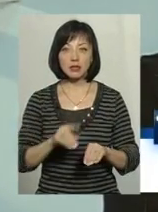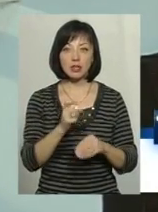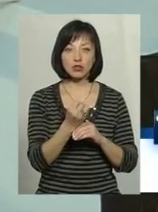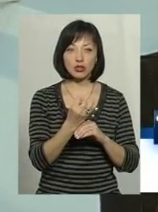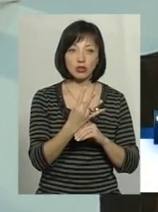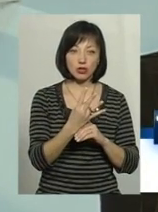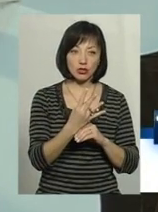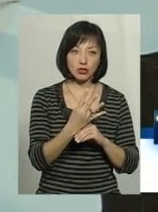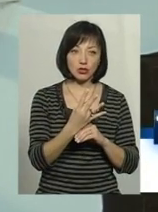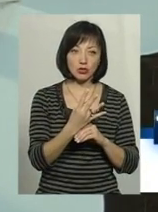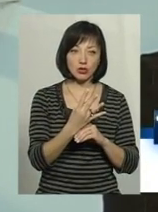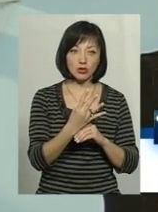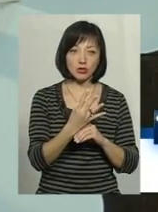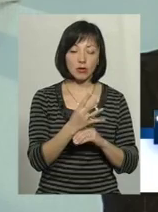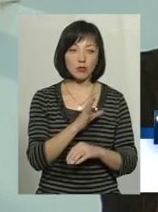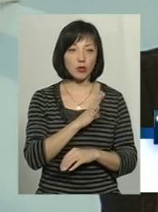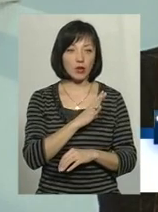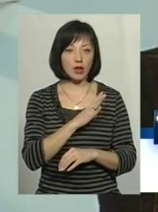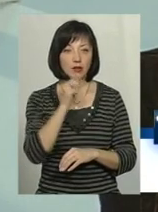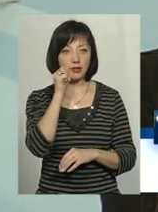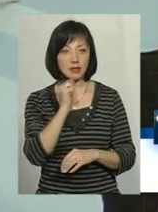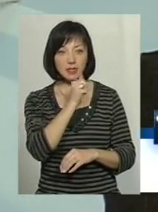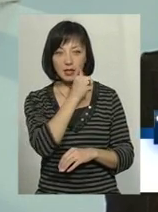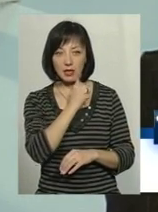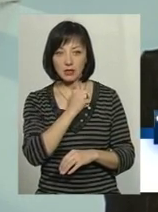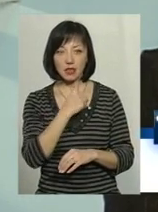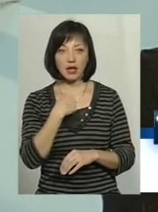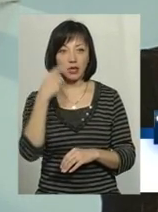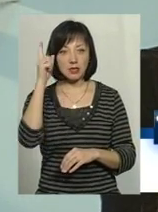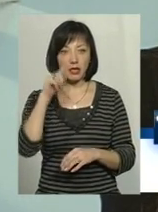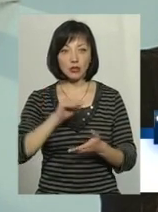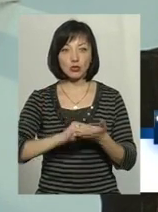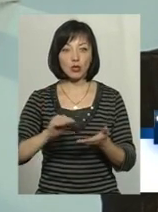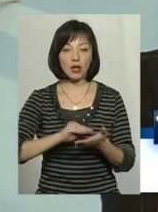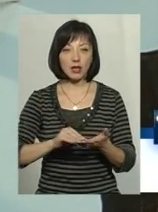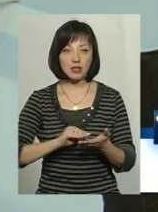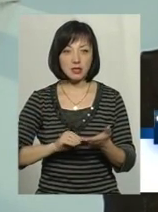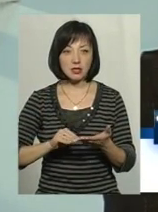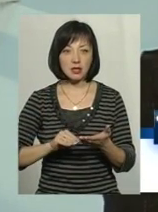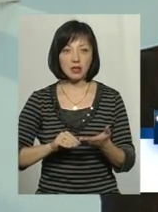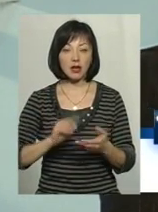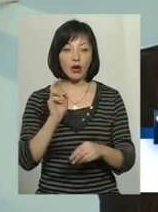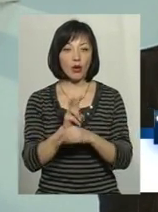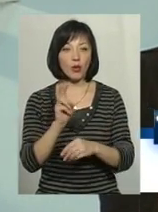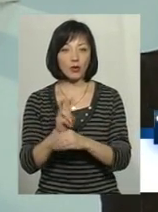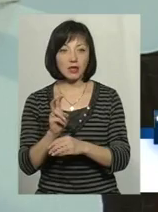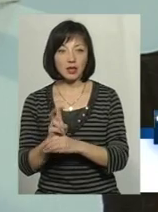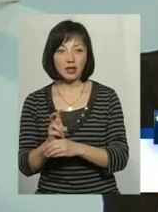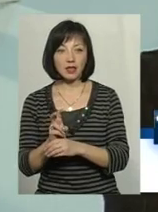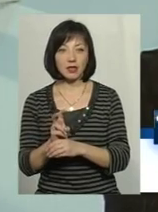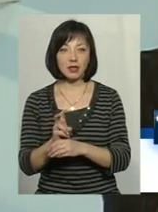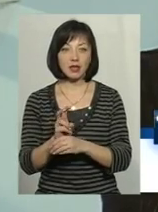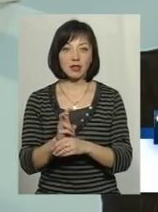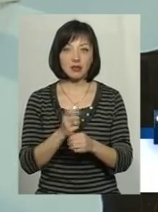-й рік, вона була засекречена. Я знаю, що журналісти, вони ходили за ним